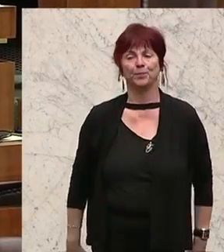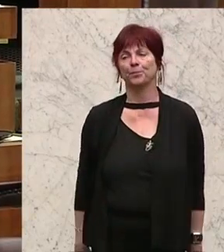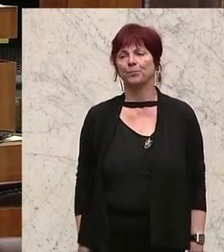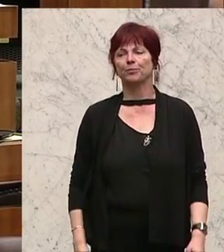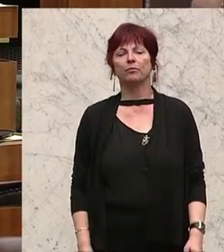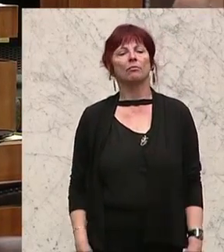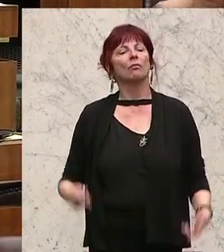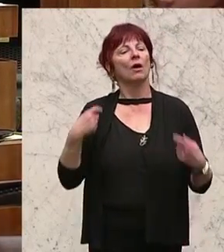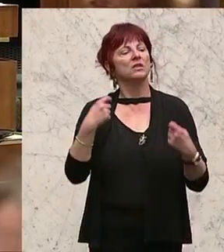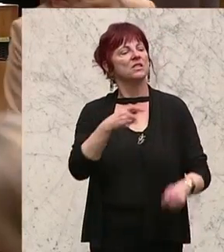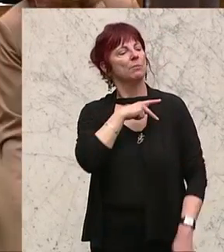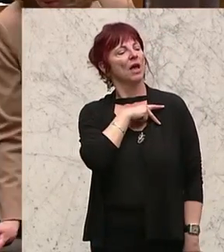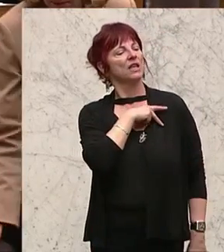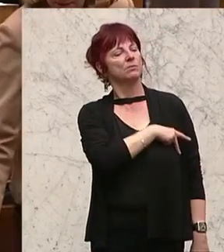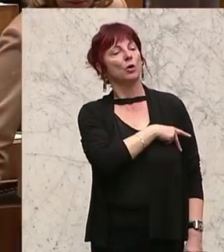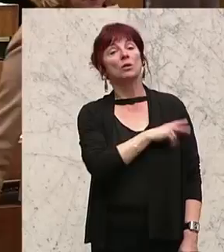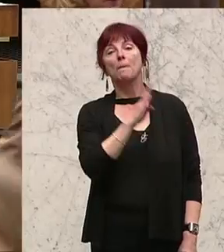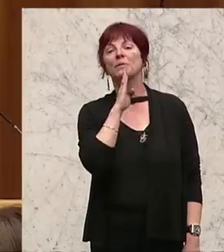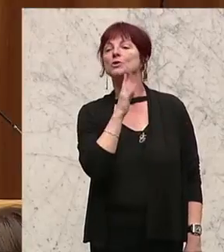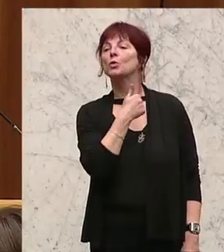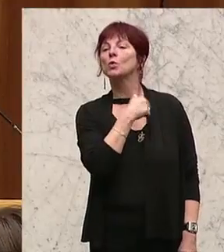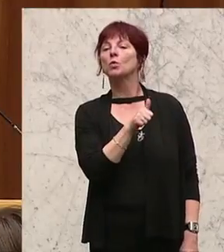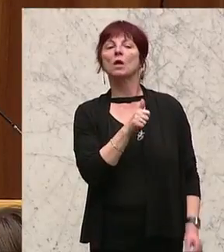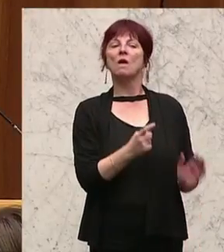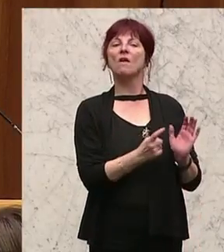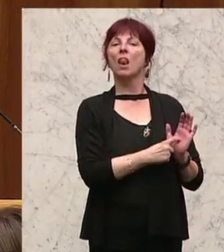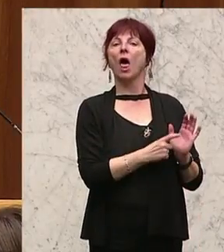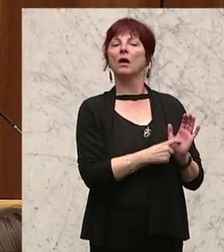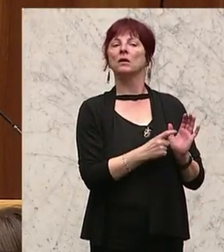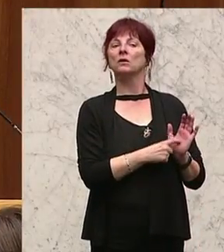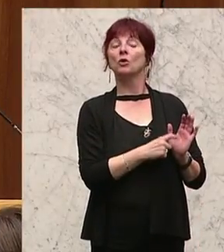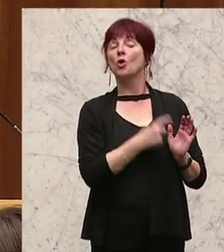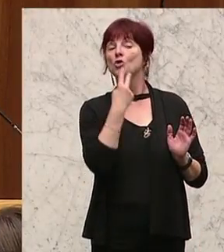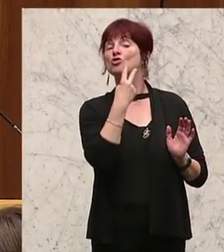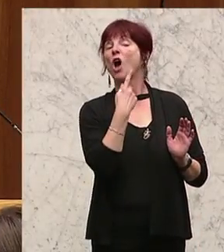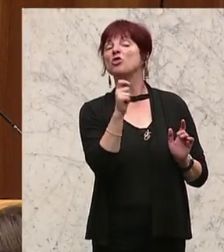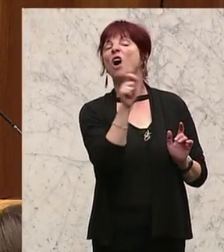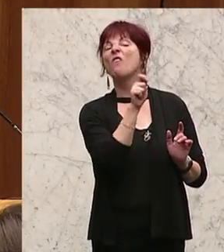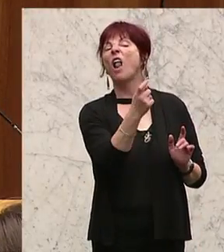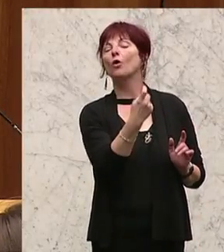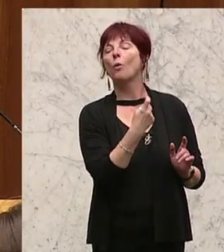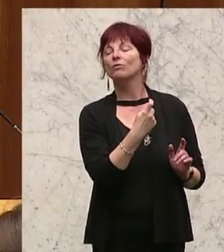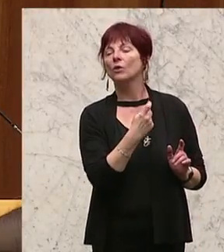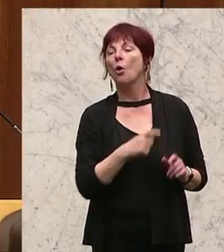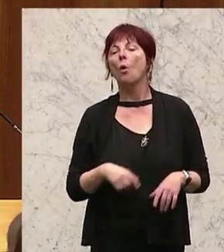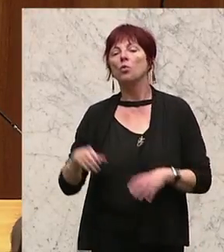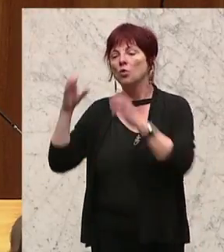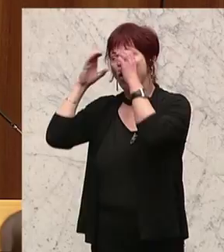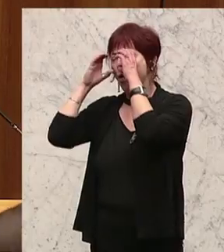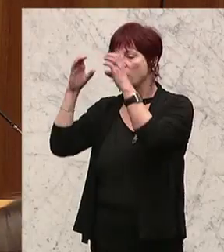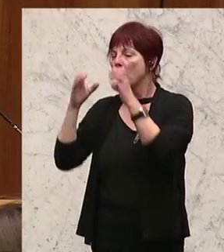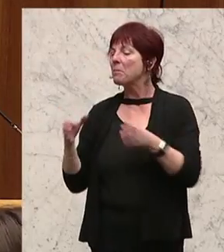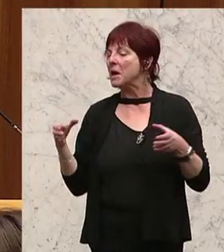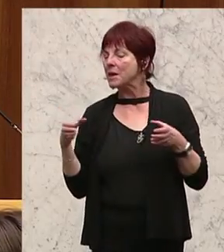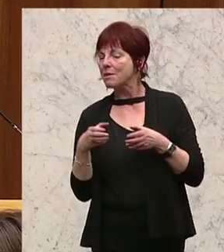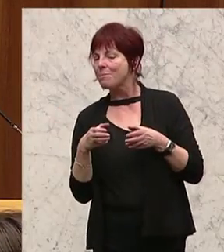Hier gibt es die SPÖ, die diesen Pensionshunderter fordert, im Blick auf die Wahlen. Und hier gibt es die ÖVP, die gemeinsam in der Regierung sitzt,